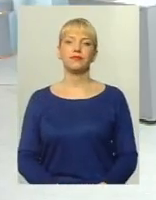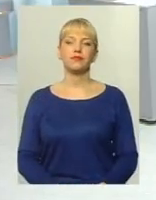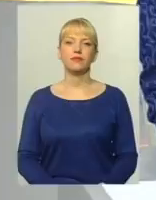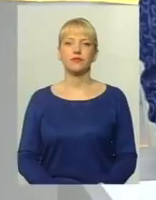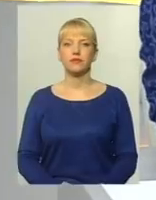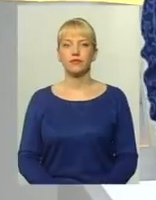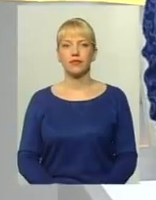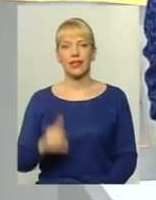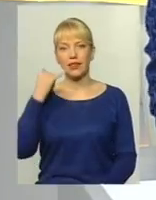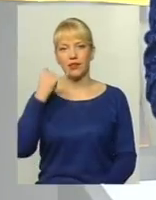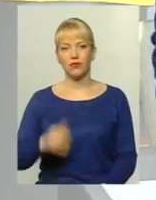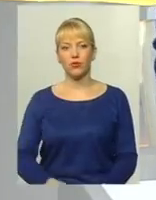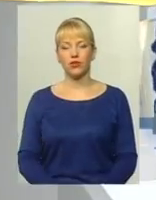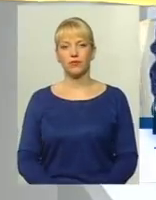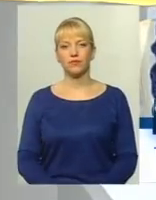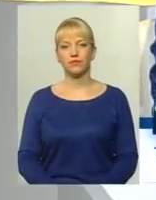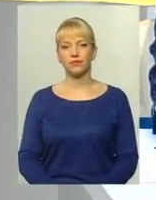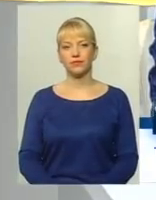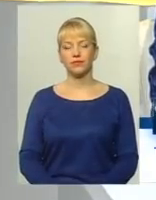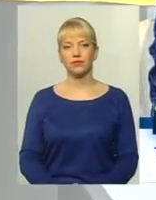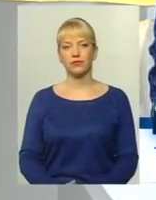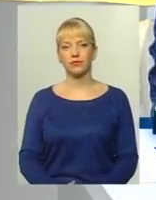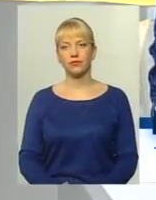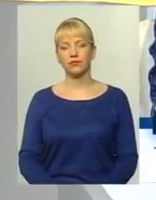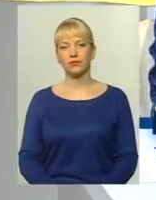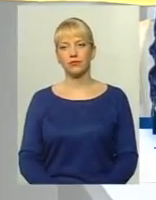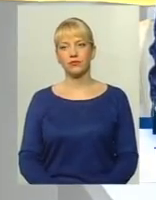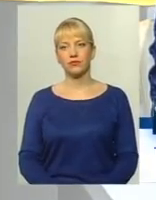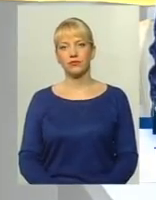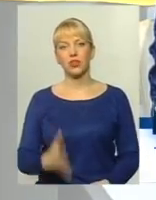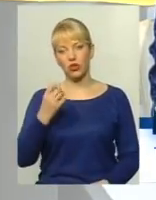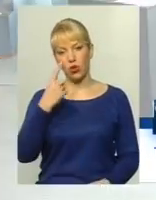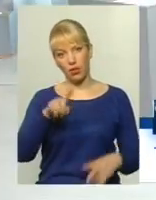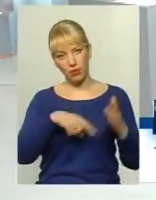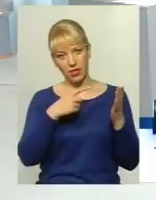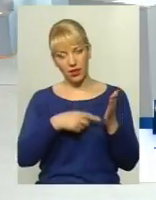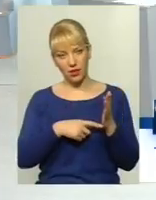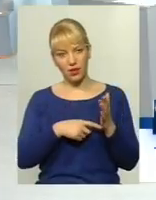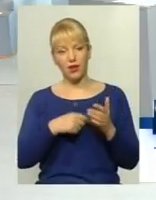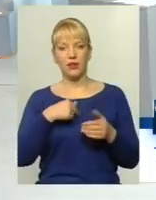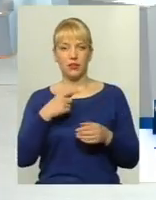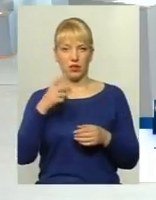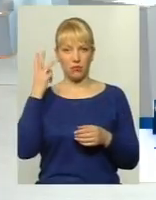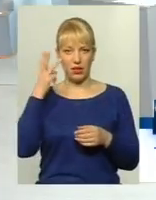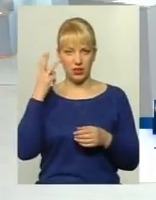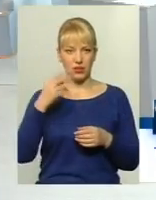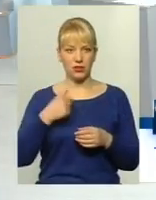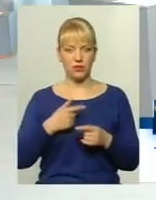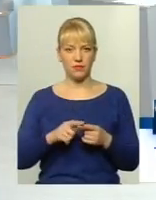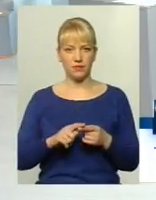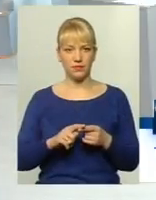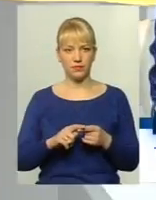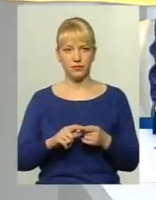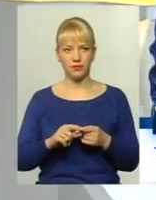,60. Наступний глядач, слухаємо вас. Говоріть, будь ласка. Ще однозначно питання, мешканець міста Хмельницького Мишекорського, я